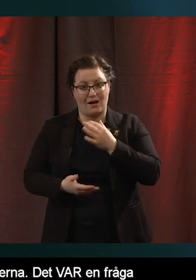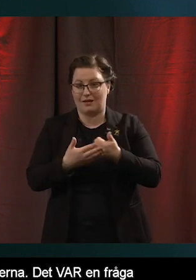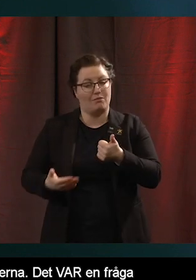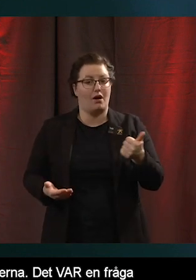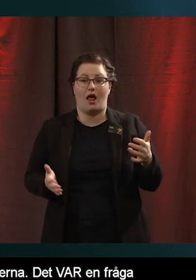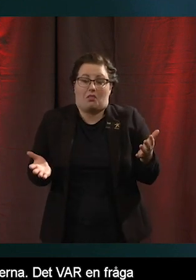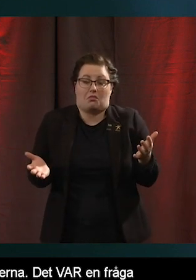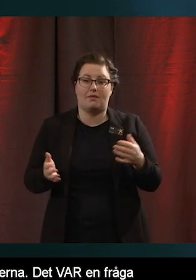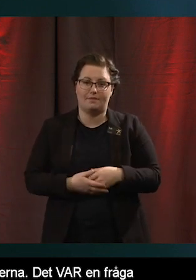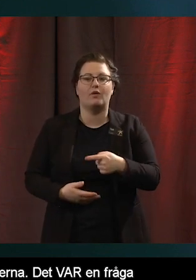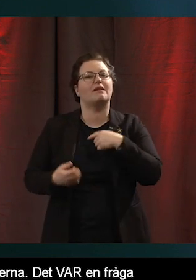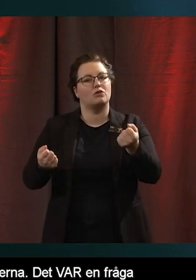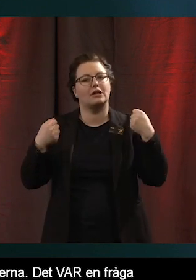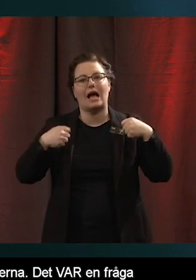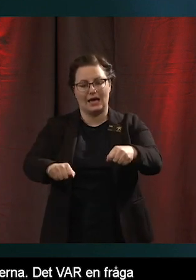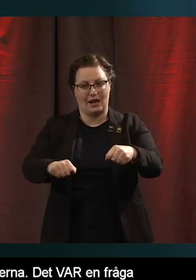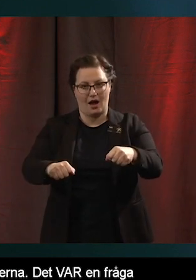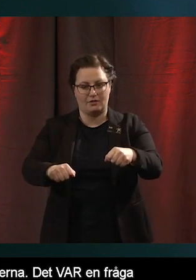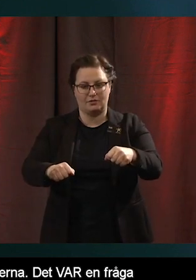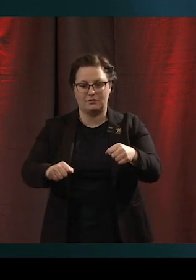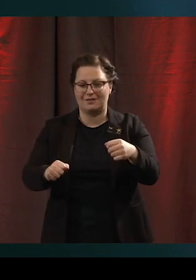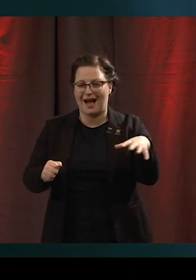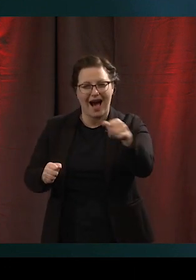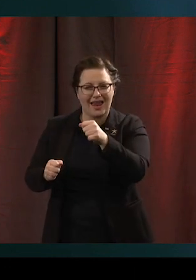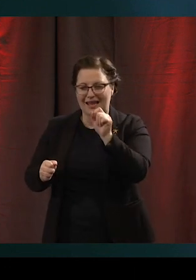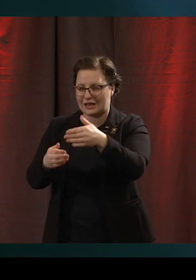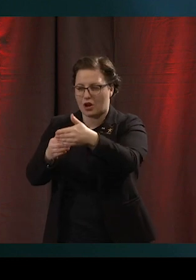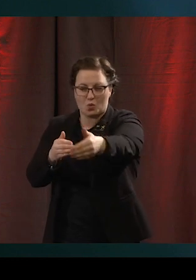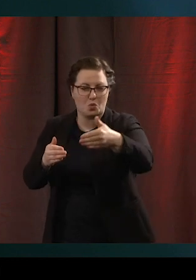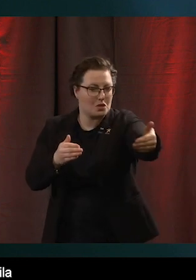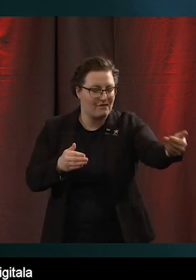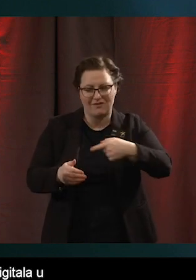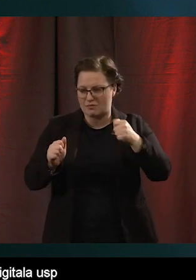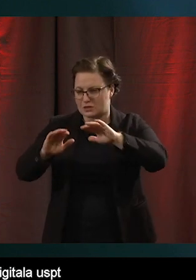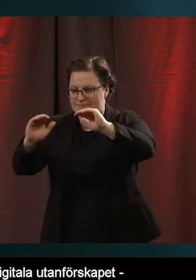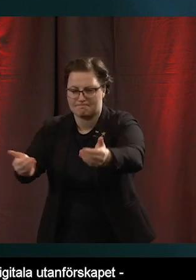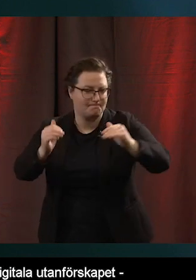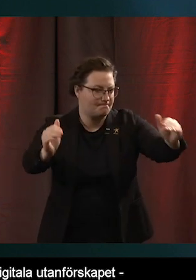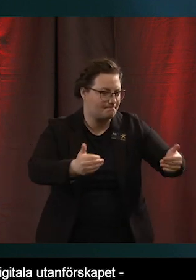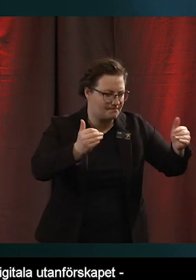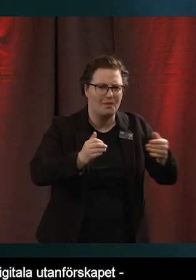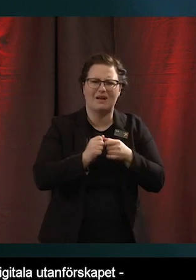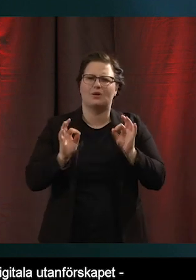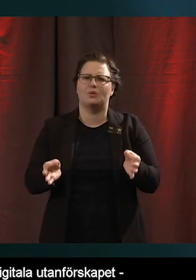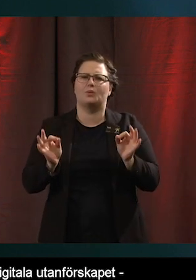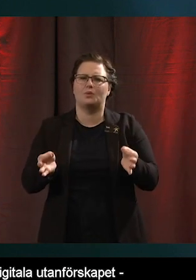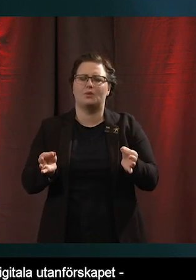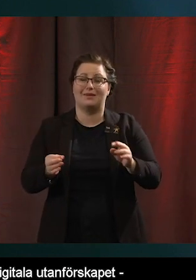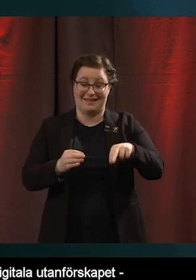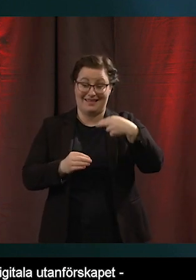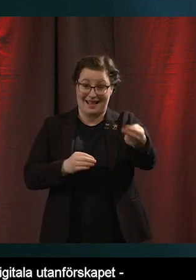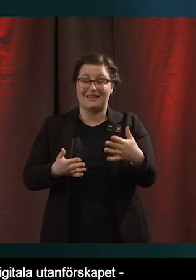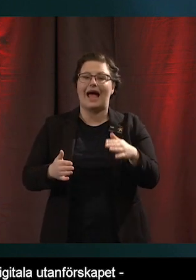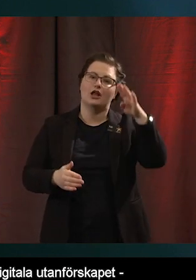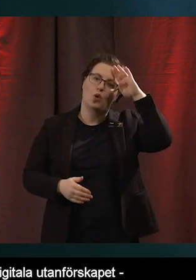måste agera på det återstående digitala utanförskapet. Men hur? Vår nästa talare är doktor i människa och